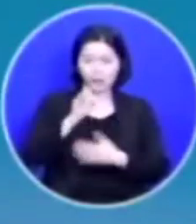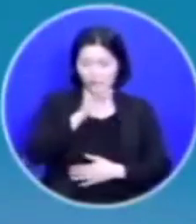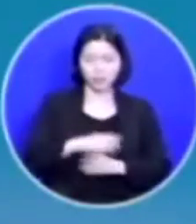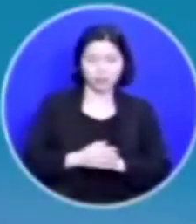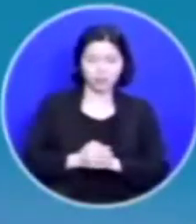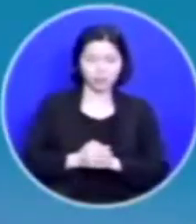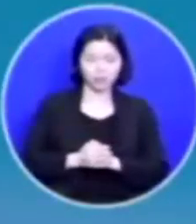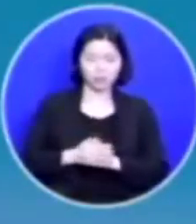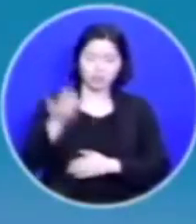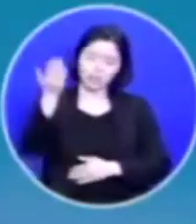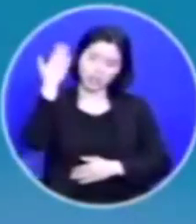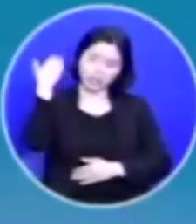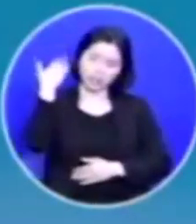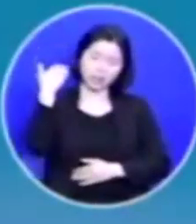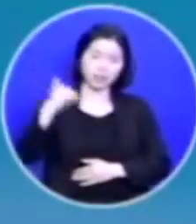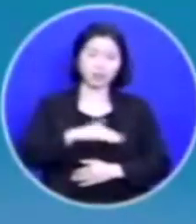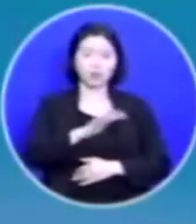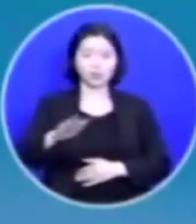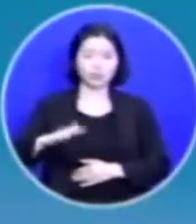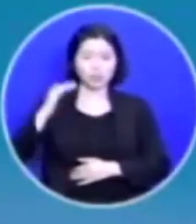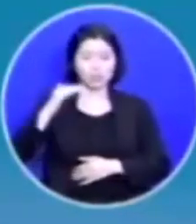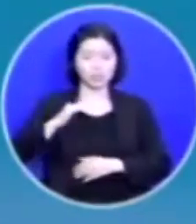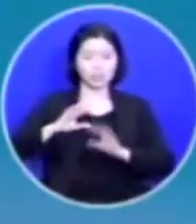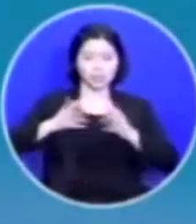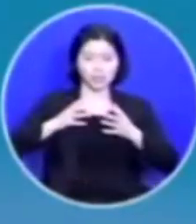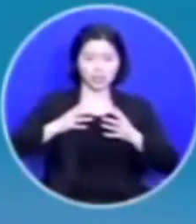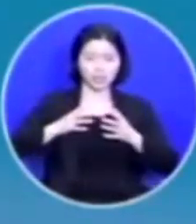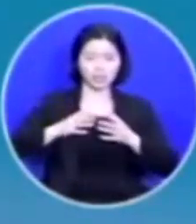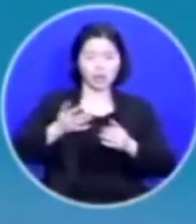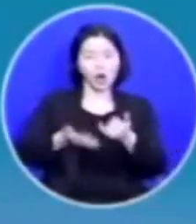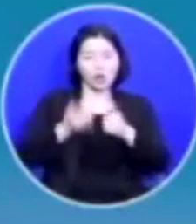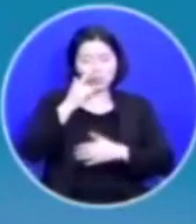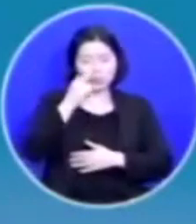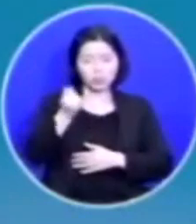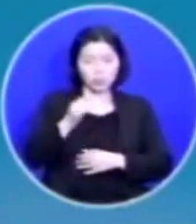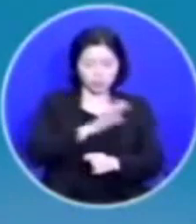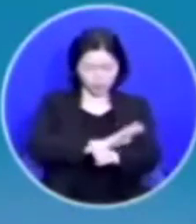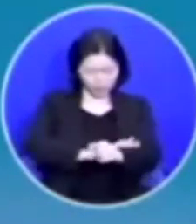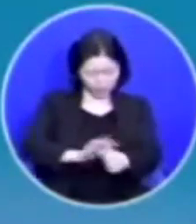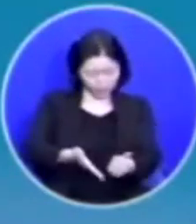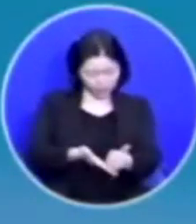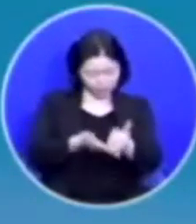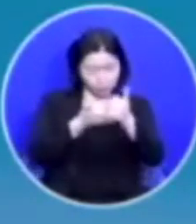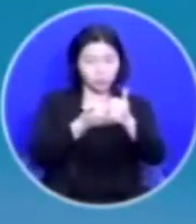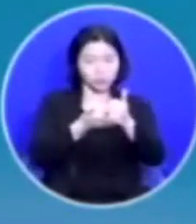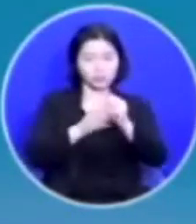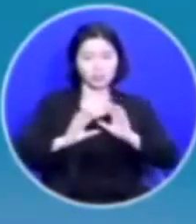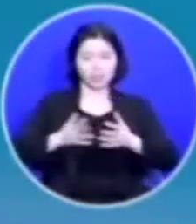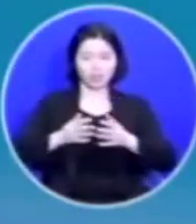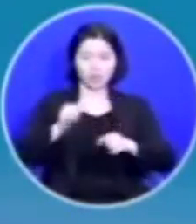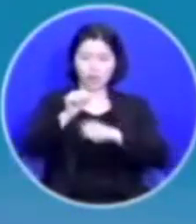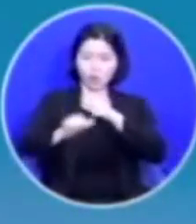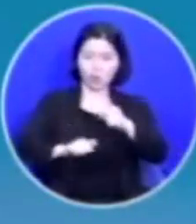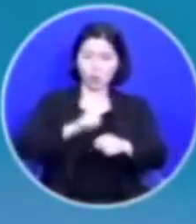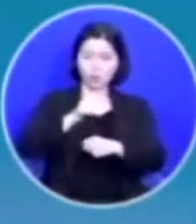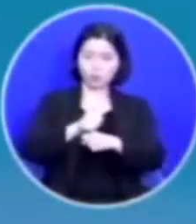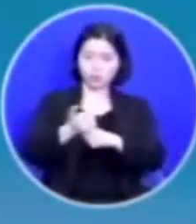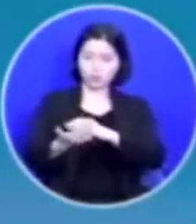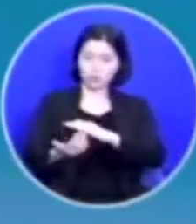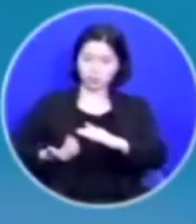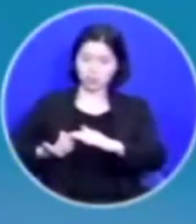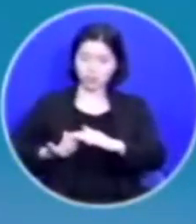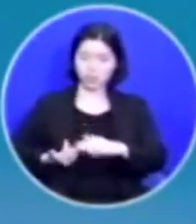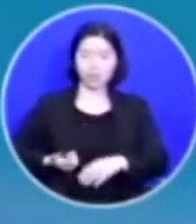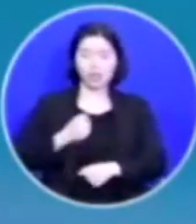예전에 우리나라는 부모님을 참 극진히 모신 나라입니다 50년 전만 해도 빨리